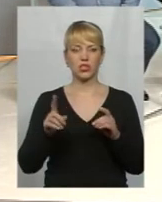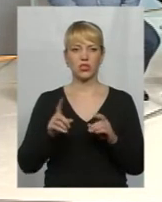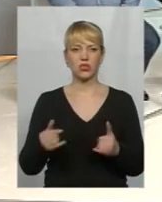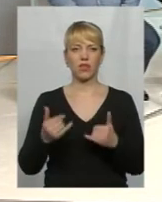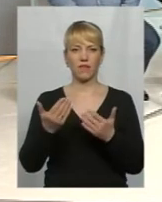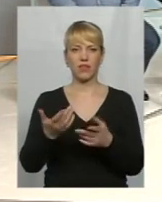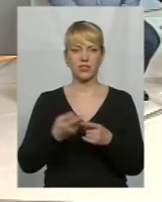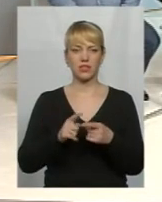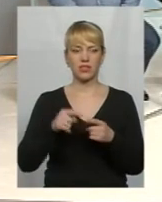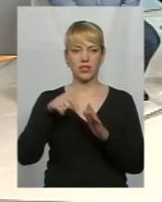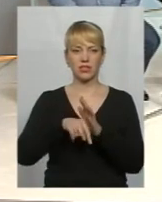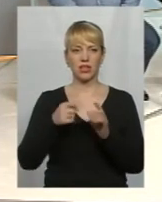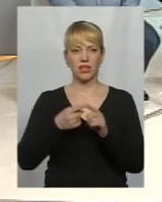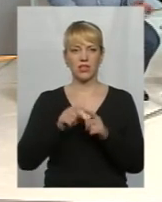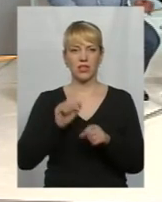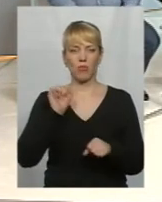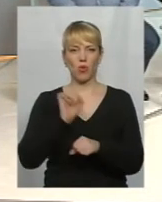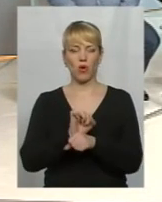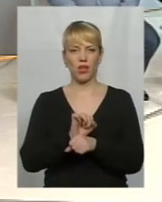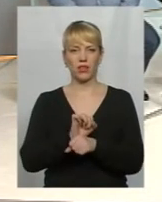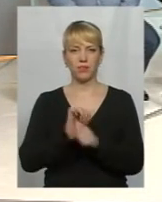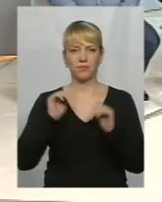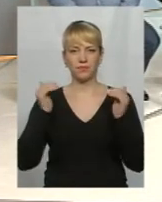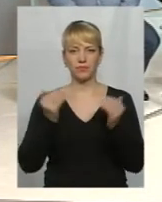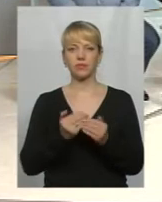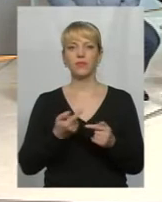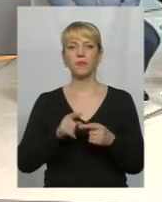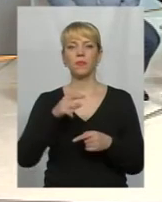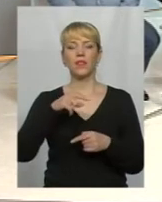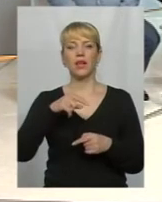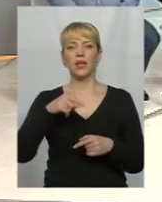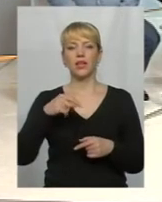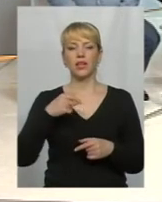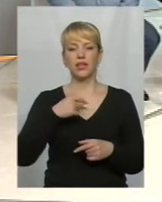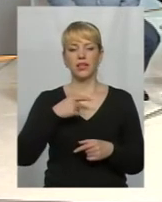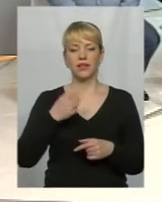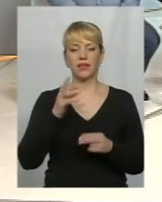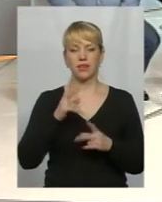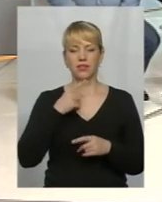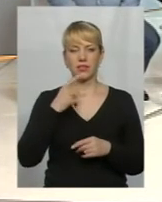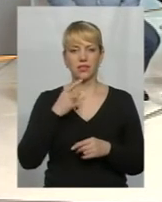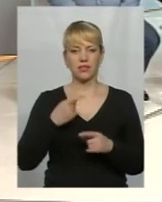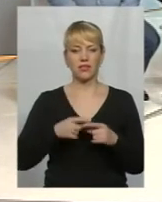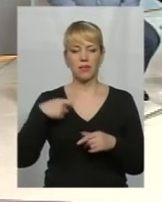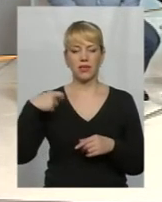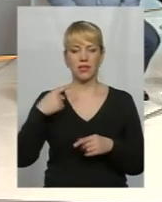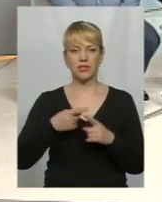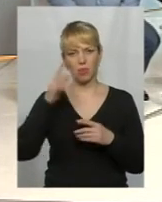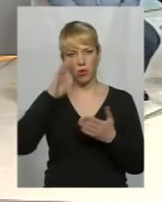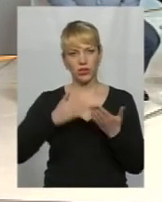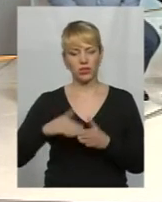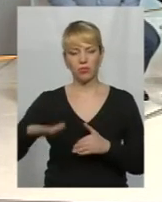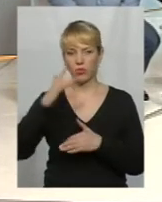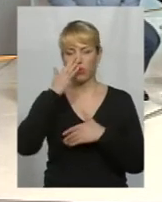означає ця блокада? Ну, дивіться, я, до речі, Валерій Олександрович сказав фразу, що для президента це політична площина. Ну, ви обачайте, коли